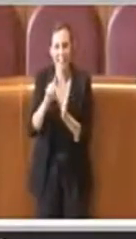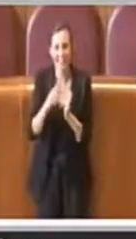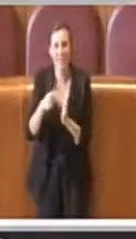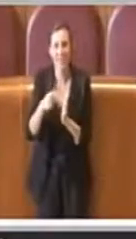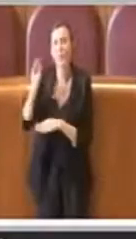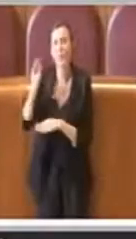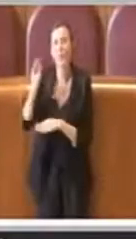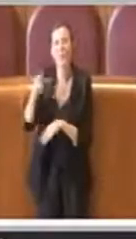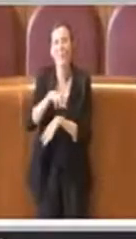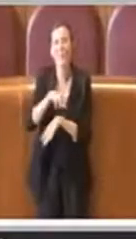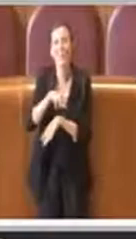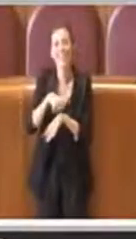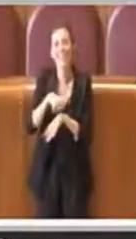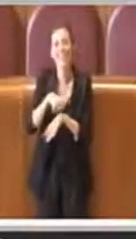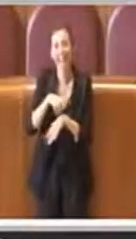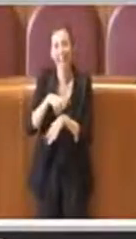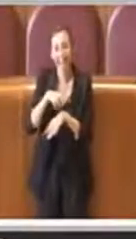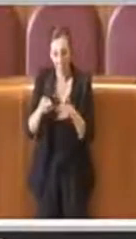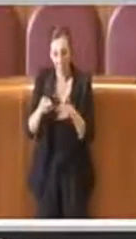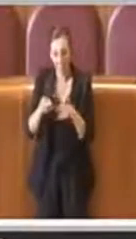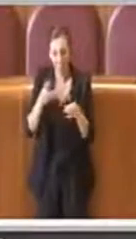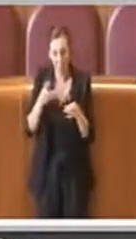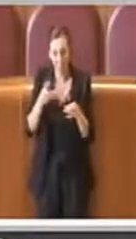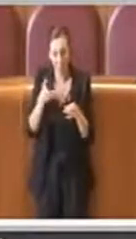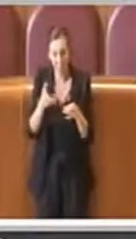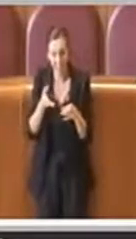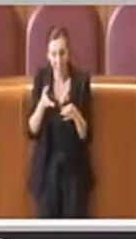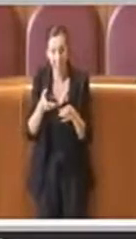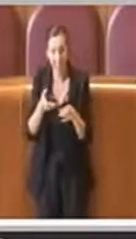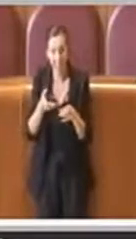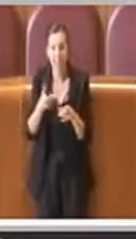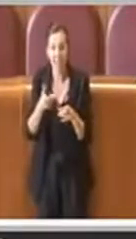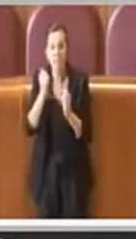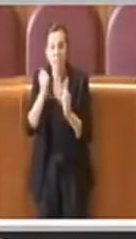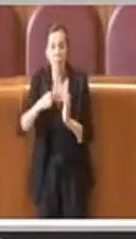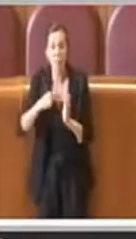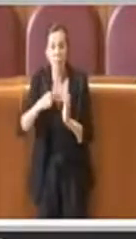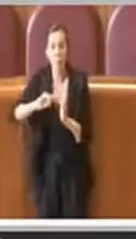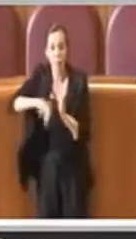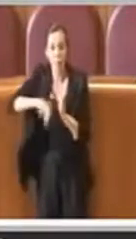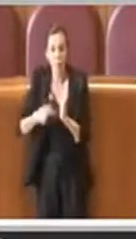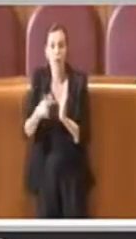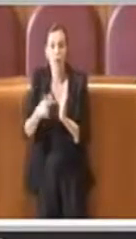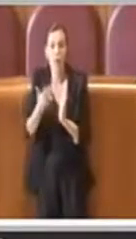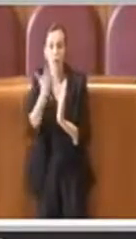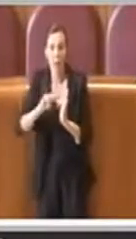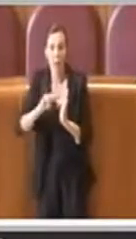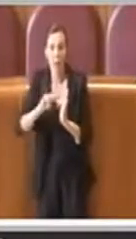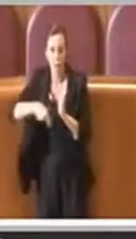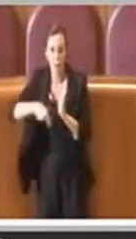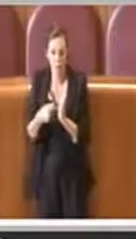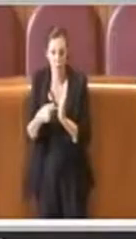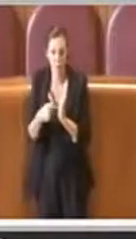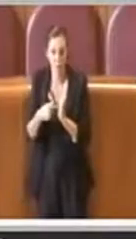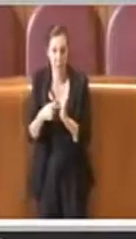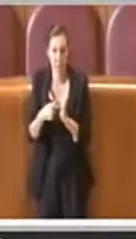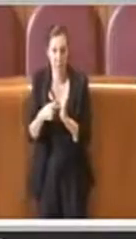segretariato se è possibile in questa fase sottoscriverla. Se fosse possibile vorrei sottoscriverla.